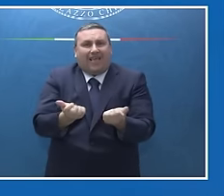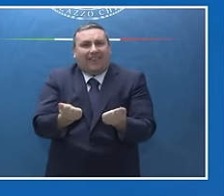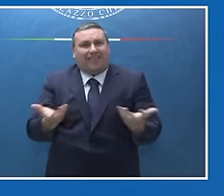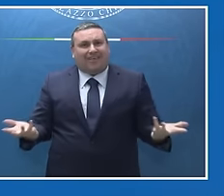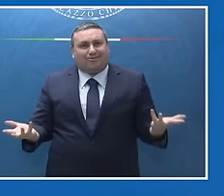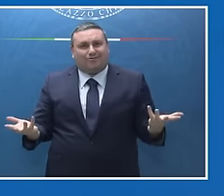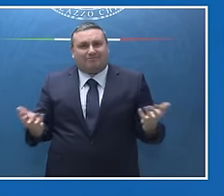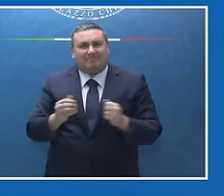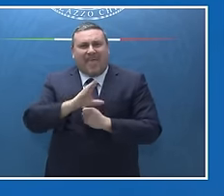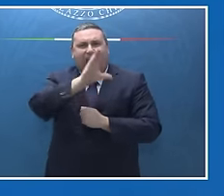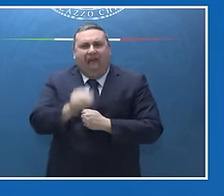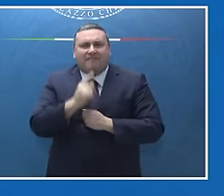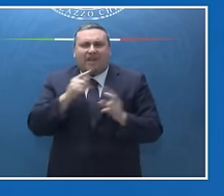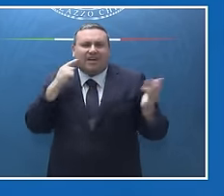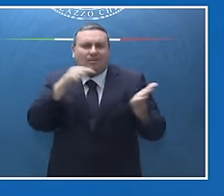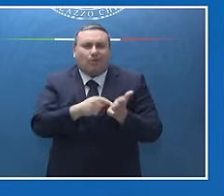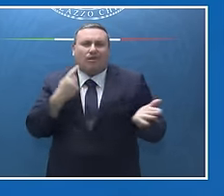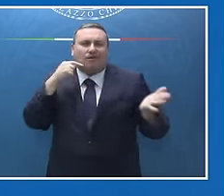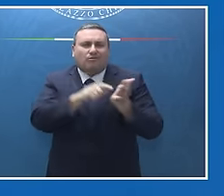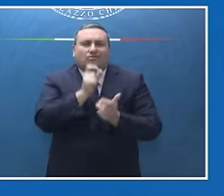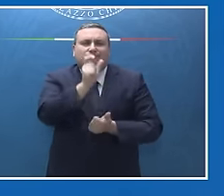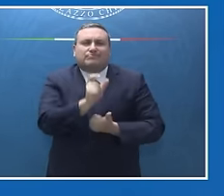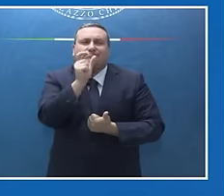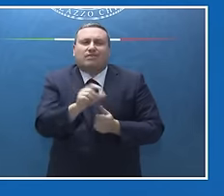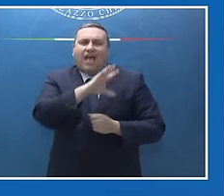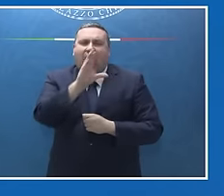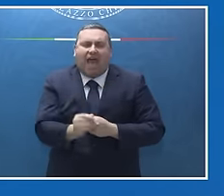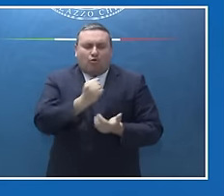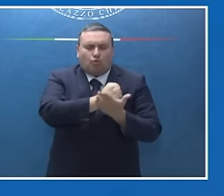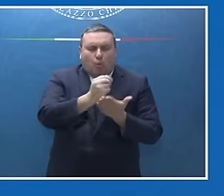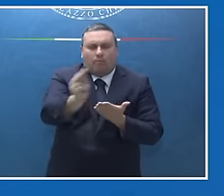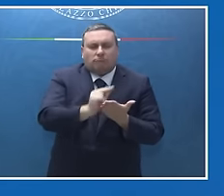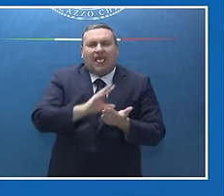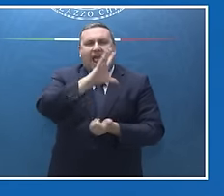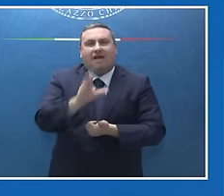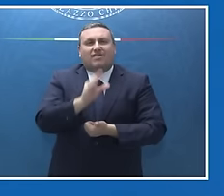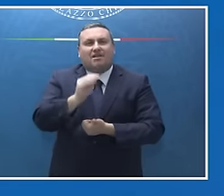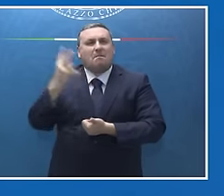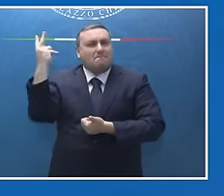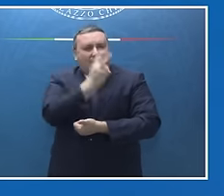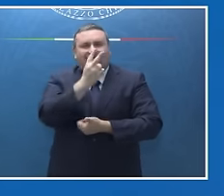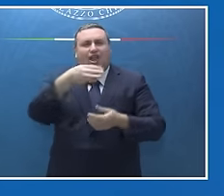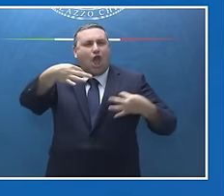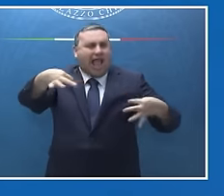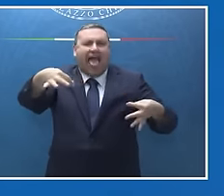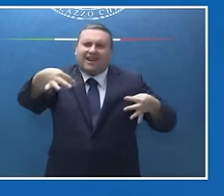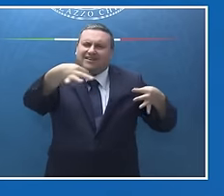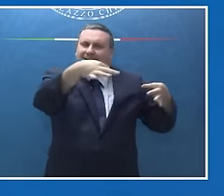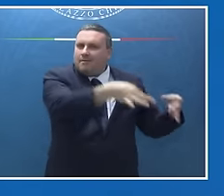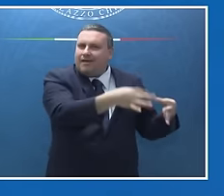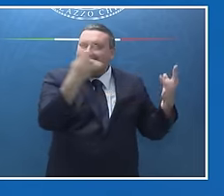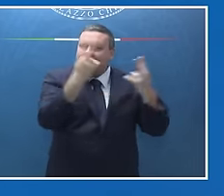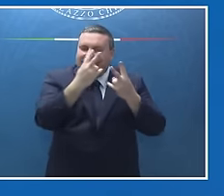tantissime iniziative internazionali, si è scritto in moltissimi documenti, ma io credo che quello che fa la differenza in questo tempo sia